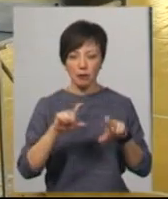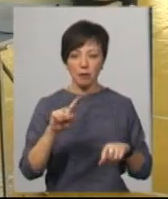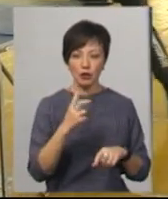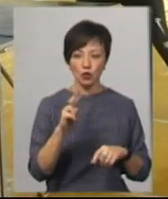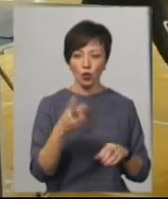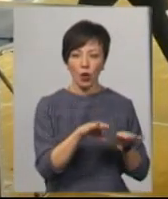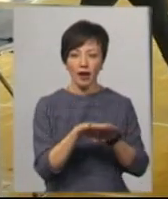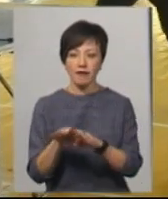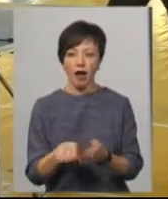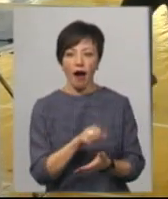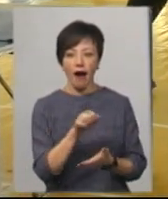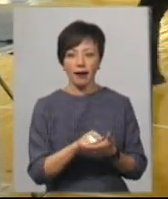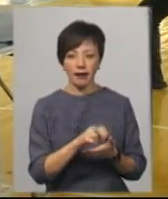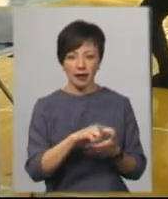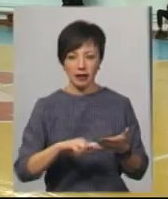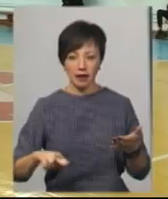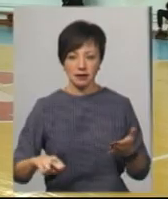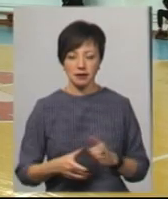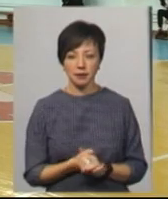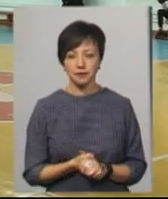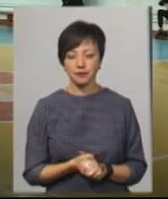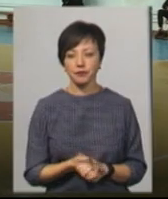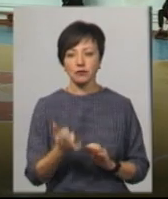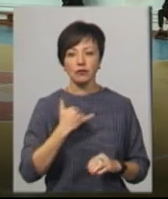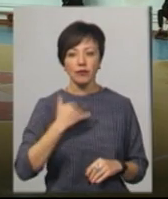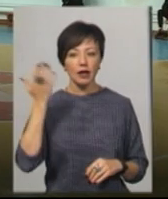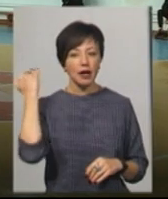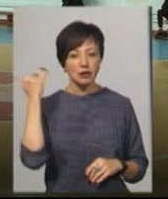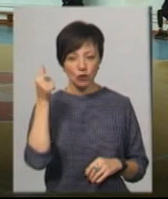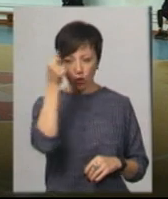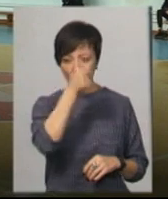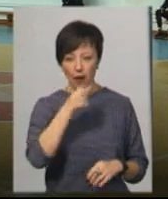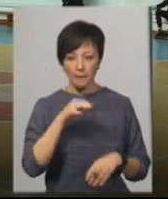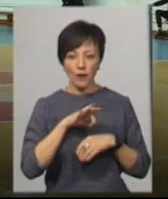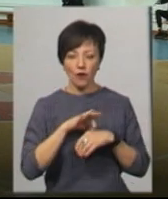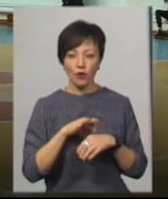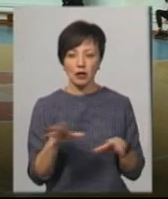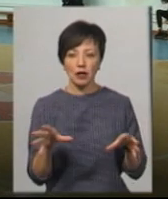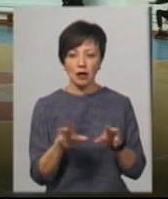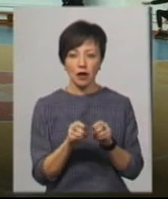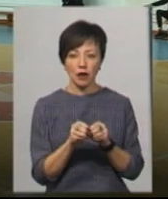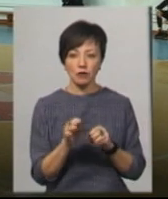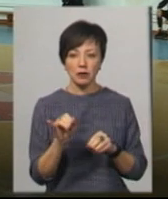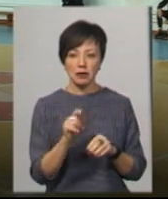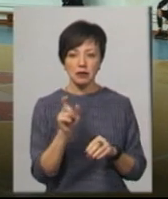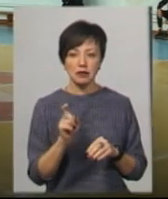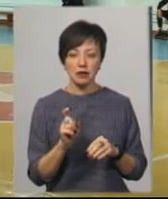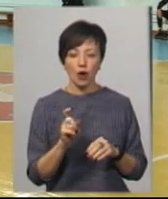-другого рівня акредитації, додає Петро Старцун. Нас раніше ті роки проводили не разом із